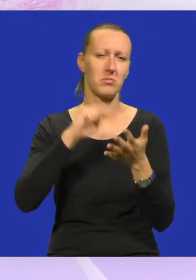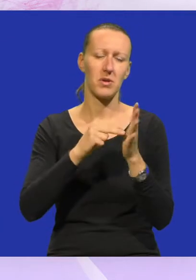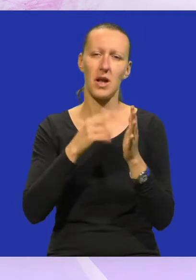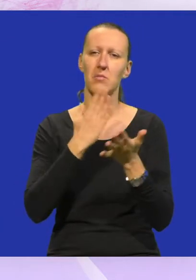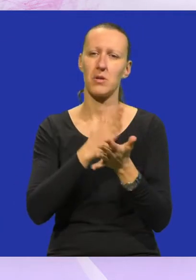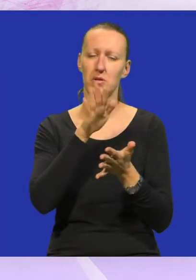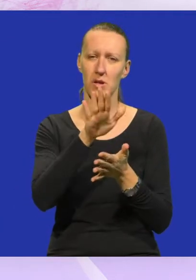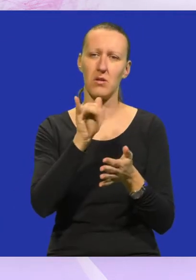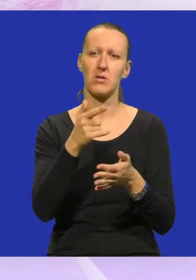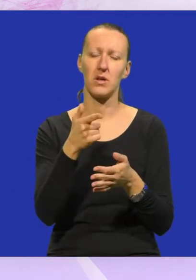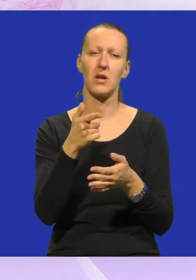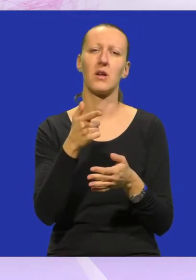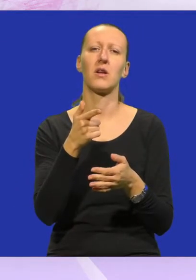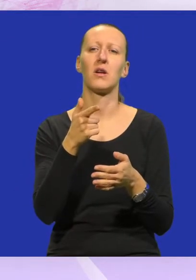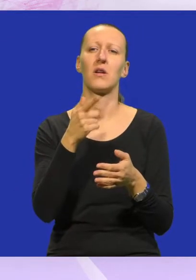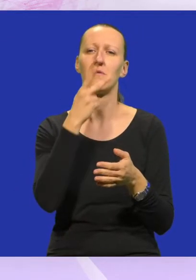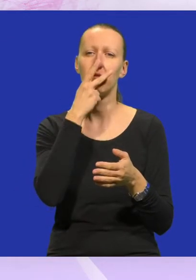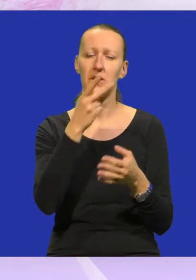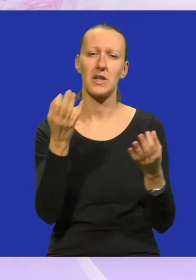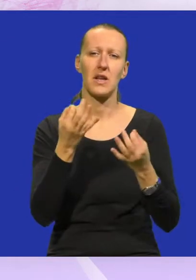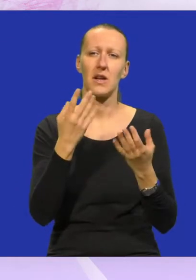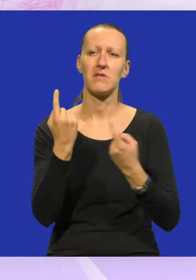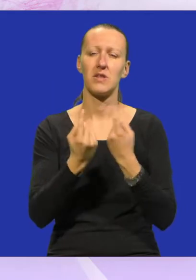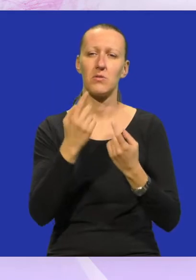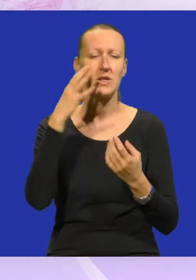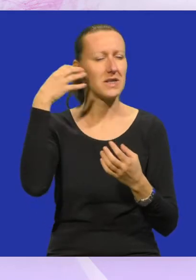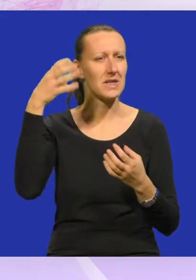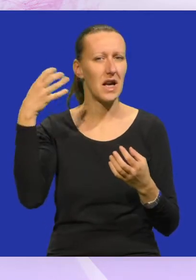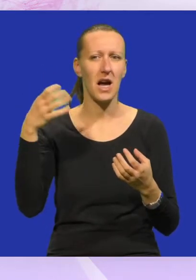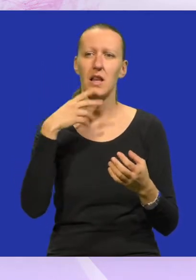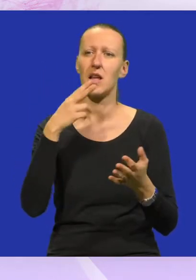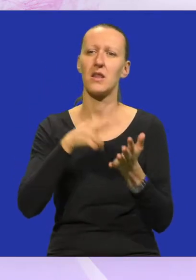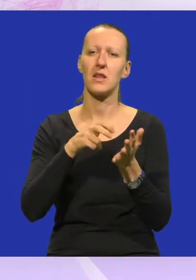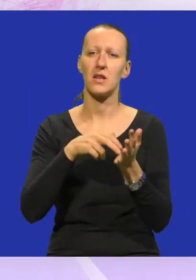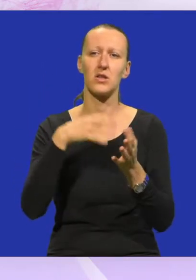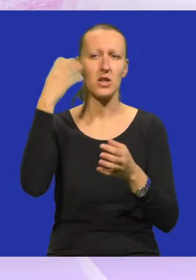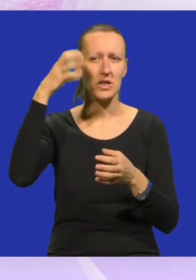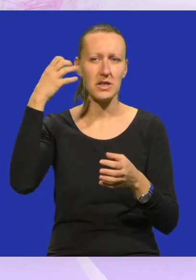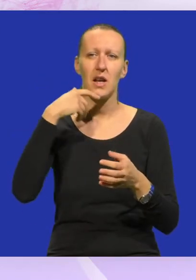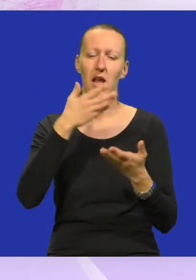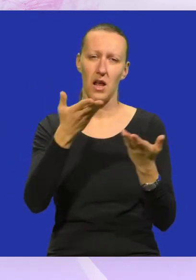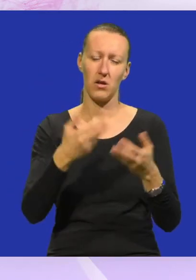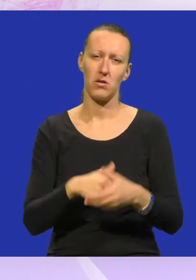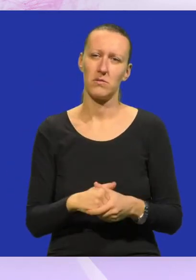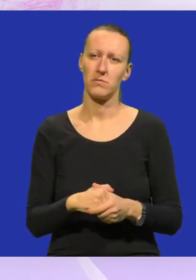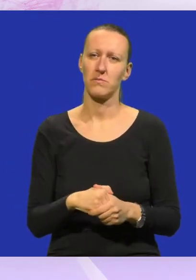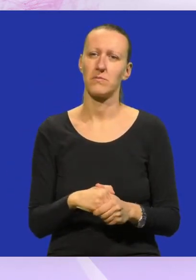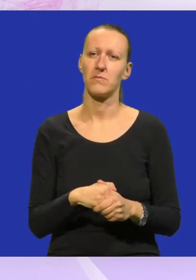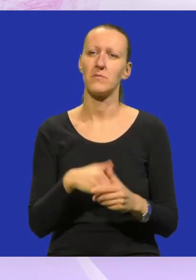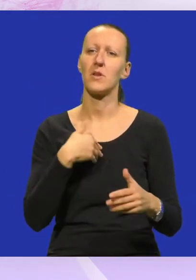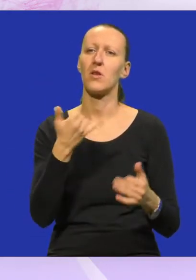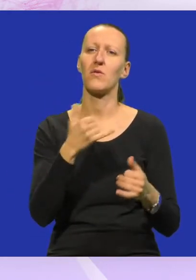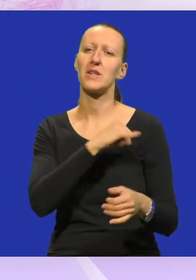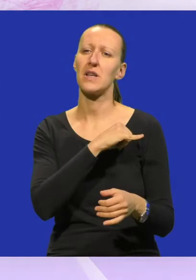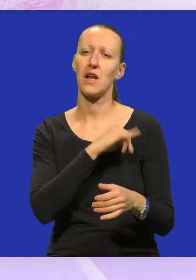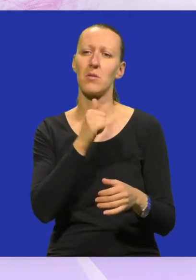ideja bila takva da dočaramo nekako stanje sna, nekako trčanje za snovima i eto. Uvijek me zanimalo,